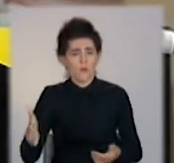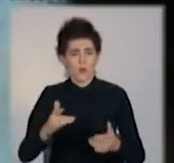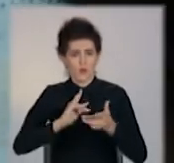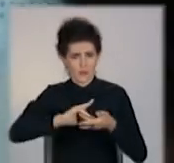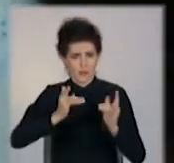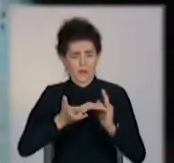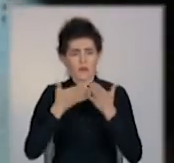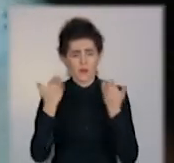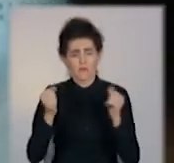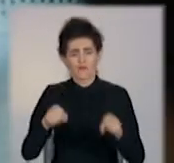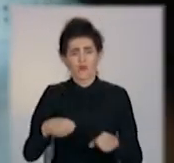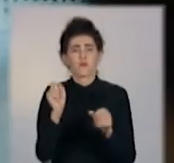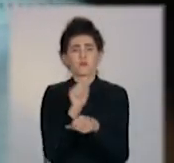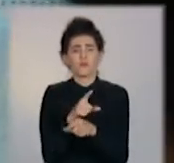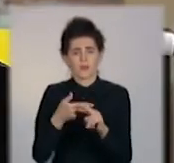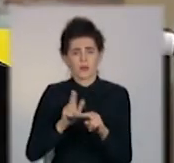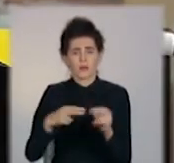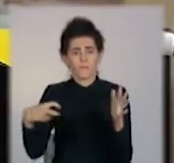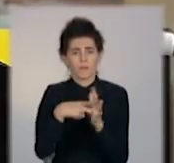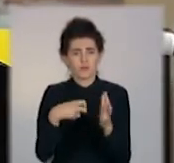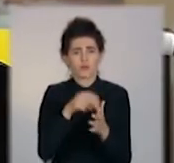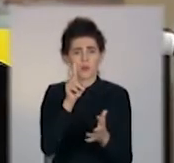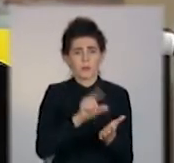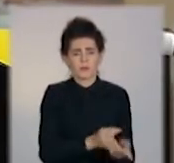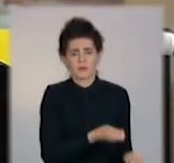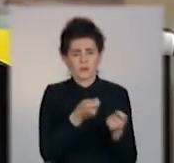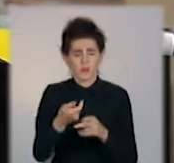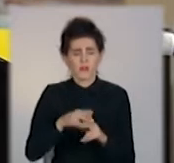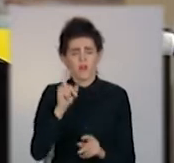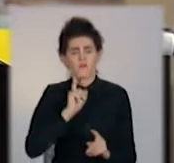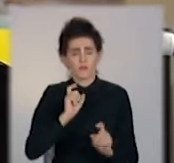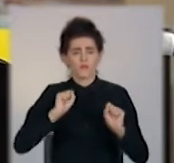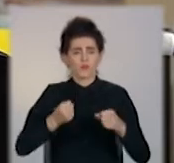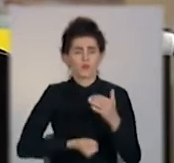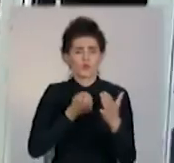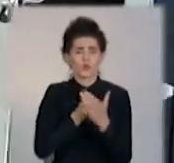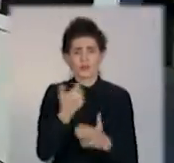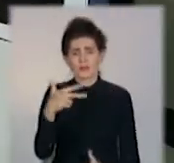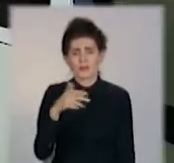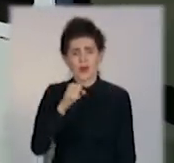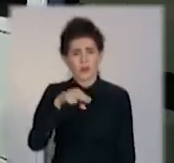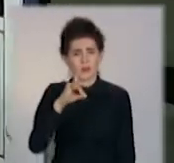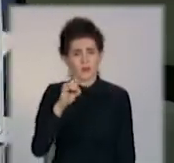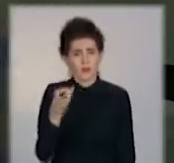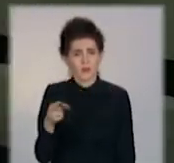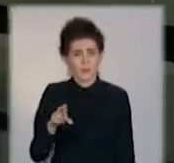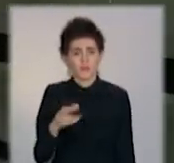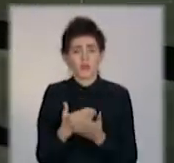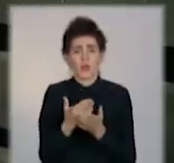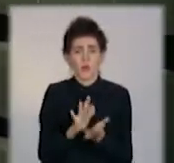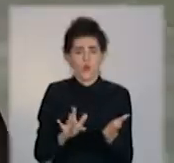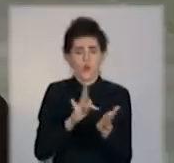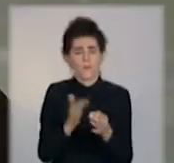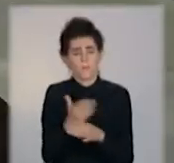телефону і заказати самостоятельно. На сьогодні услуга дійсує до 30 апреля. Возможно, буде продлина. Та, наприклад, у Маріуполі такою